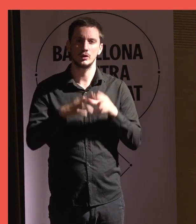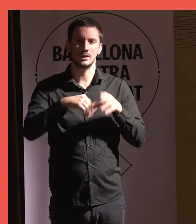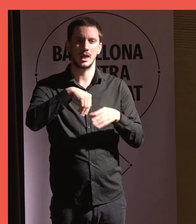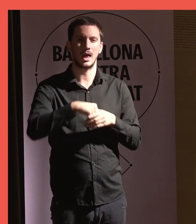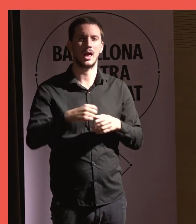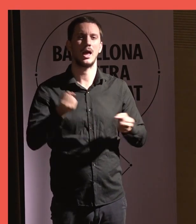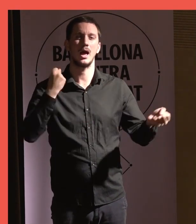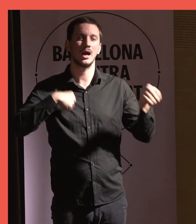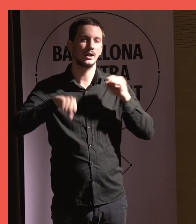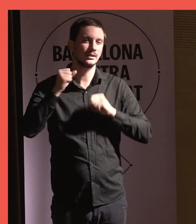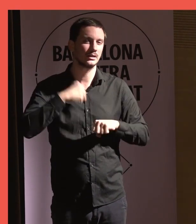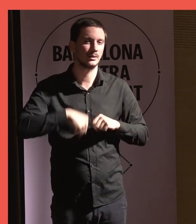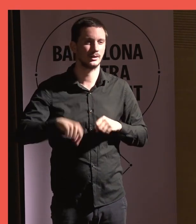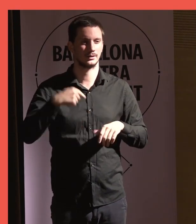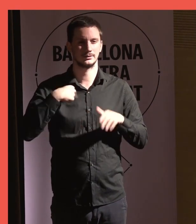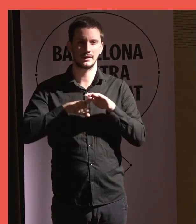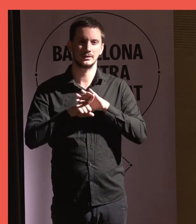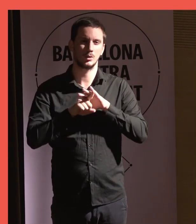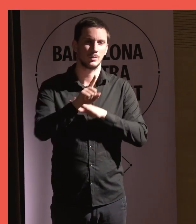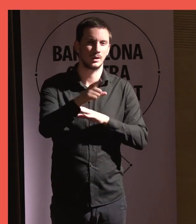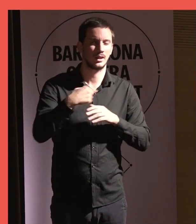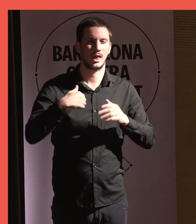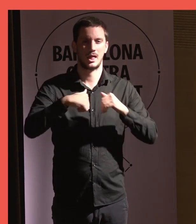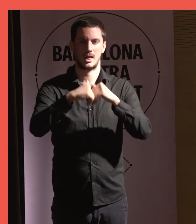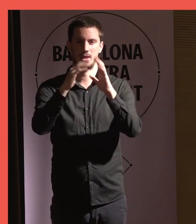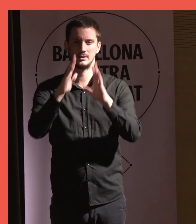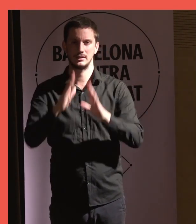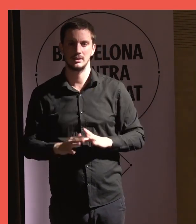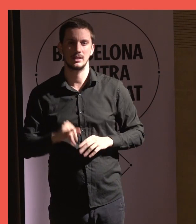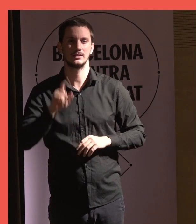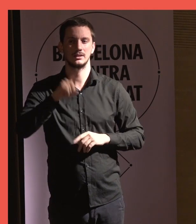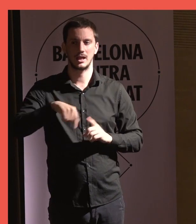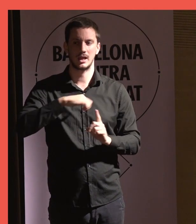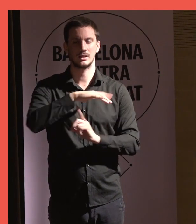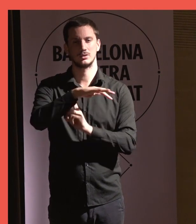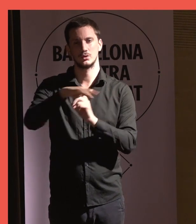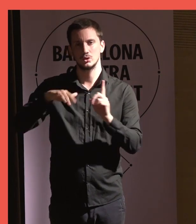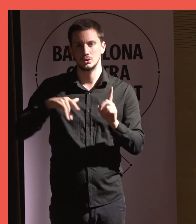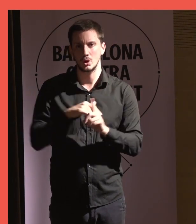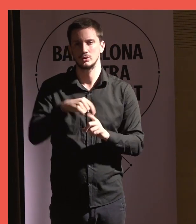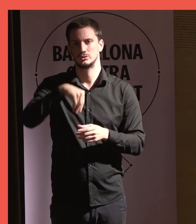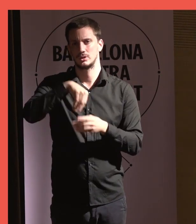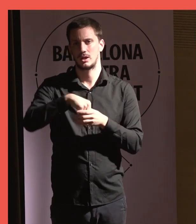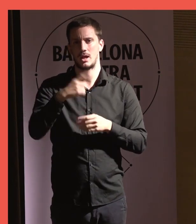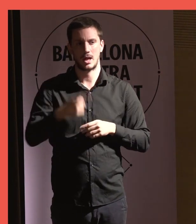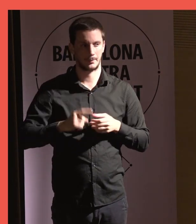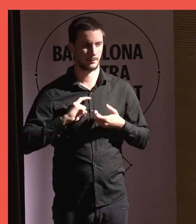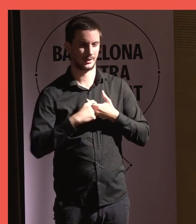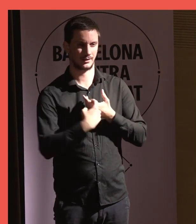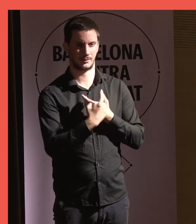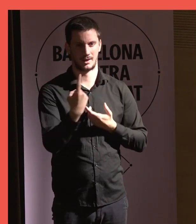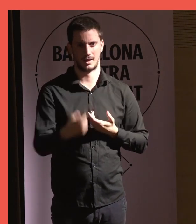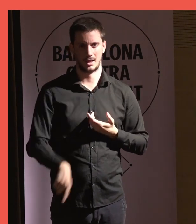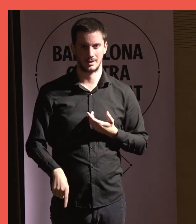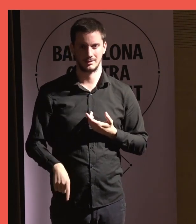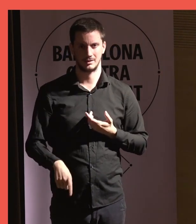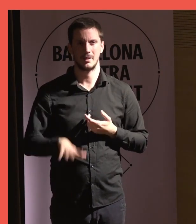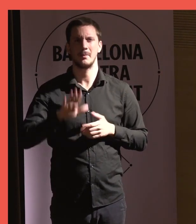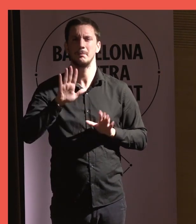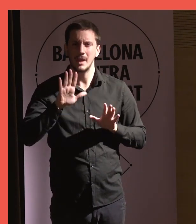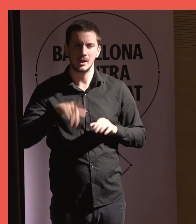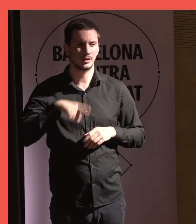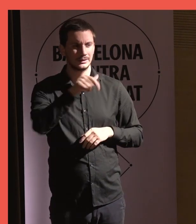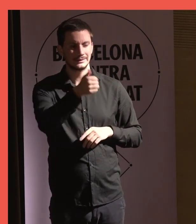les activitats que es desenvolupin a les entitats i entorns en els quals es participa, posant especial atenció